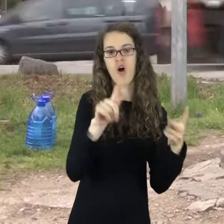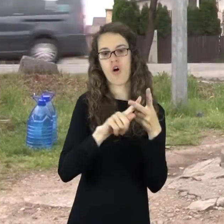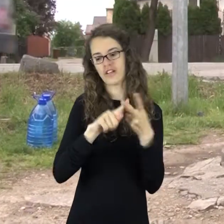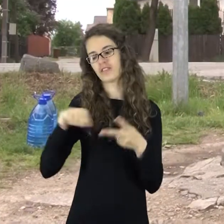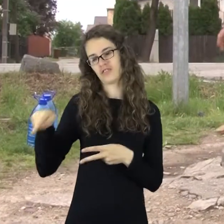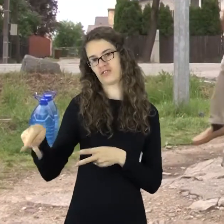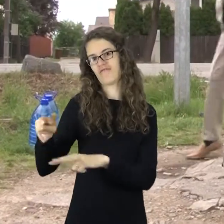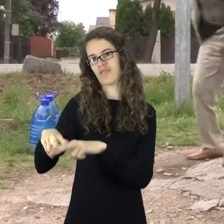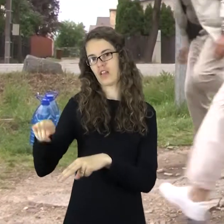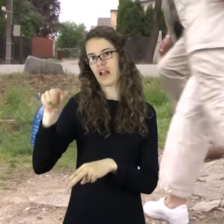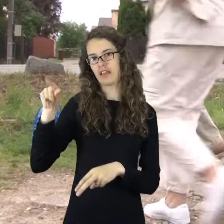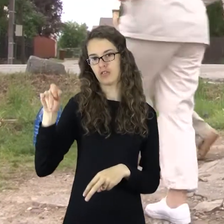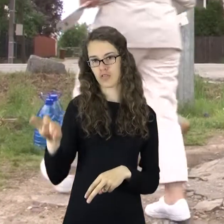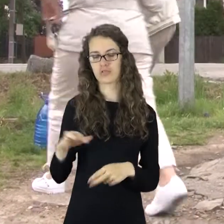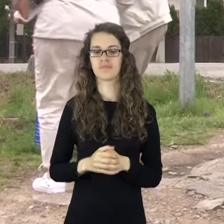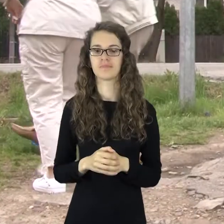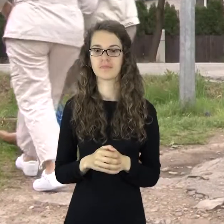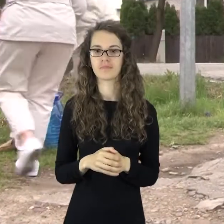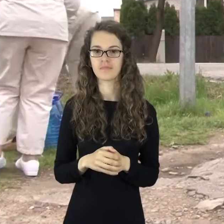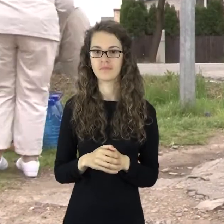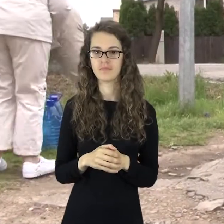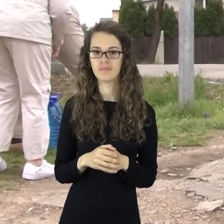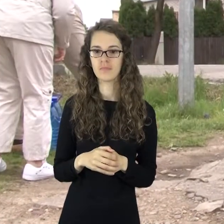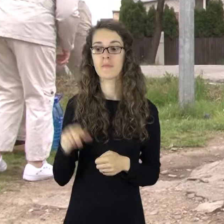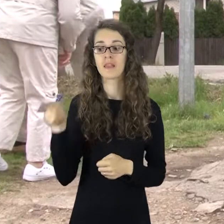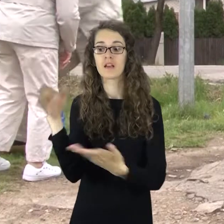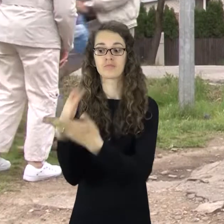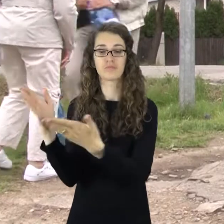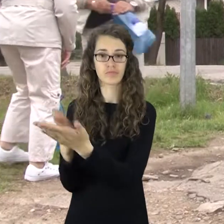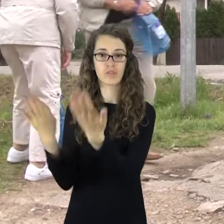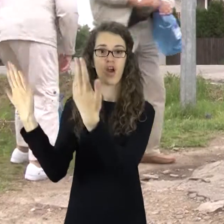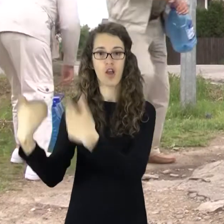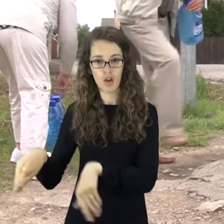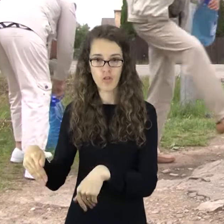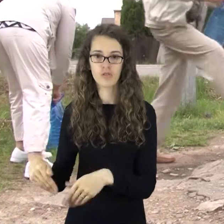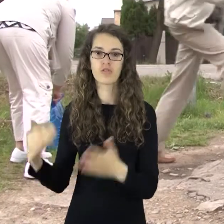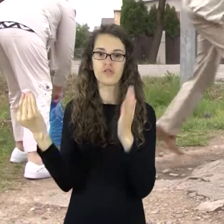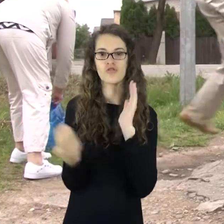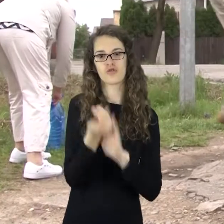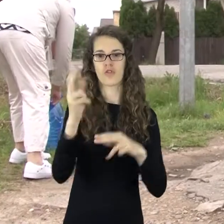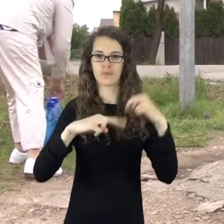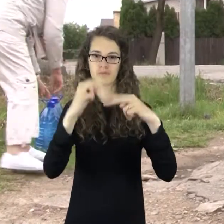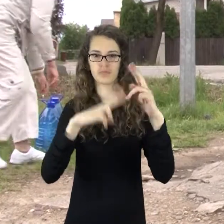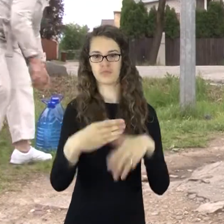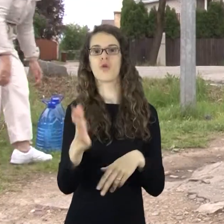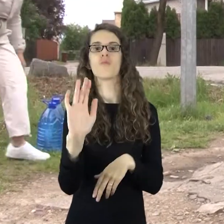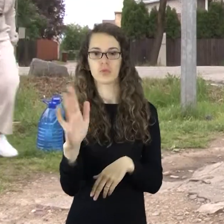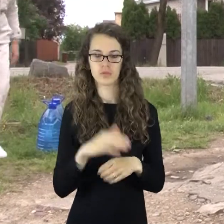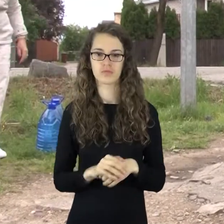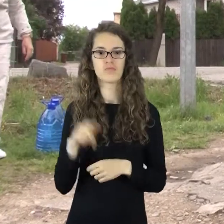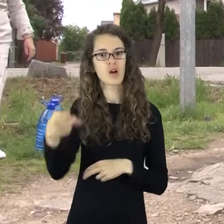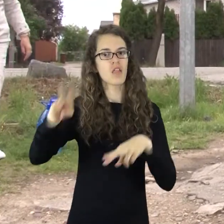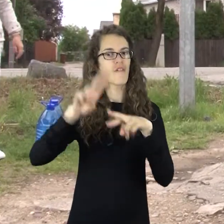Antroji – Lydos Simono dauganto gatvės sankryžoje. Panaikinus pastarąje bus įrengta nauja vandens pilimo kolonėlė.